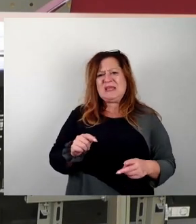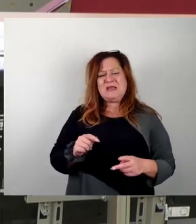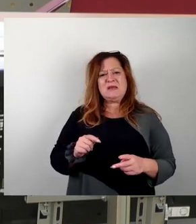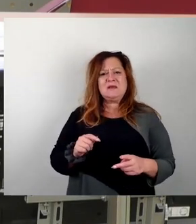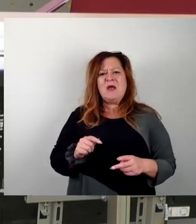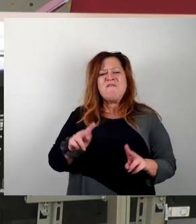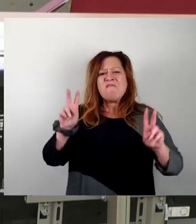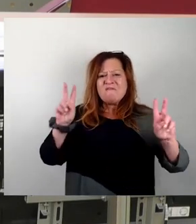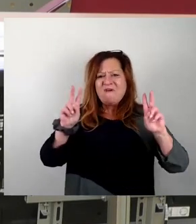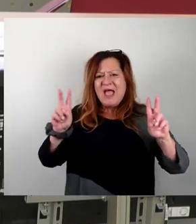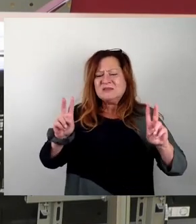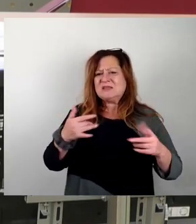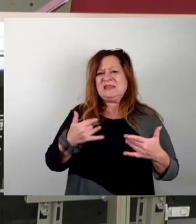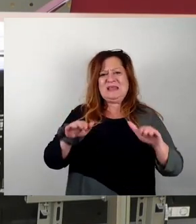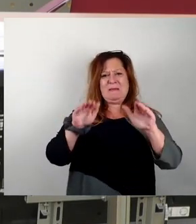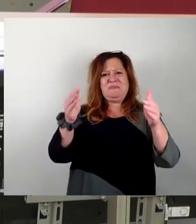Denkmal anstellen.